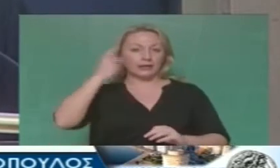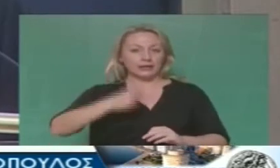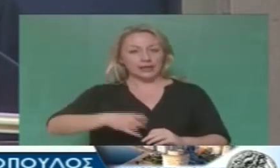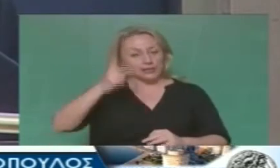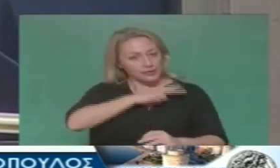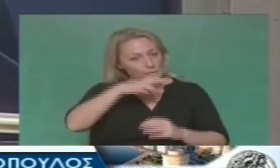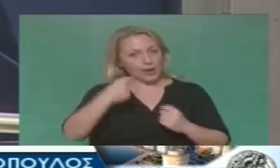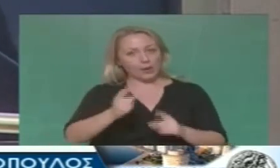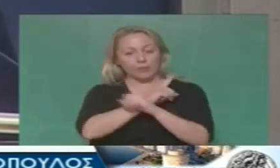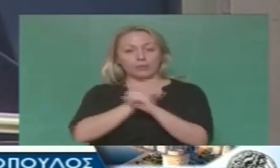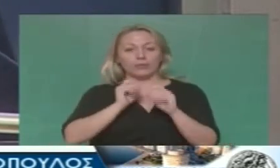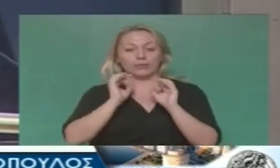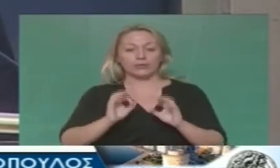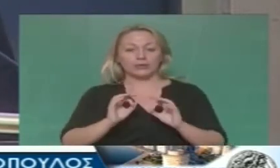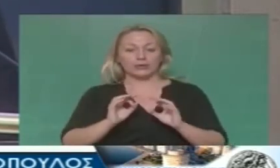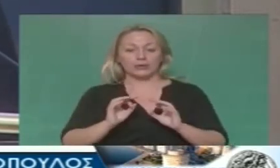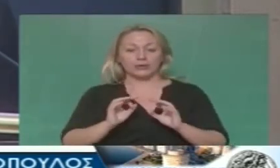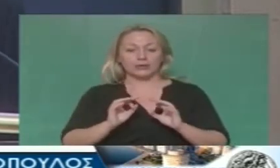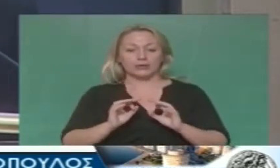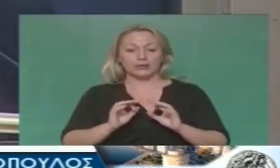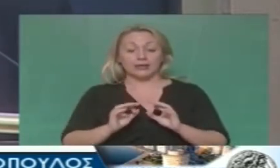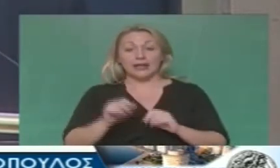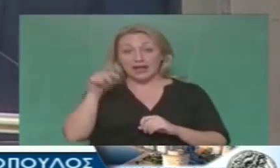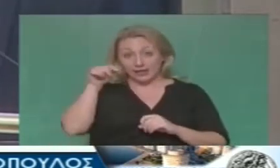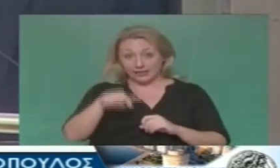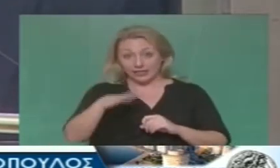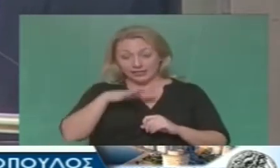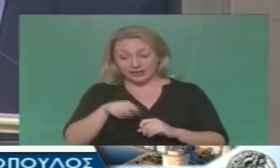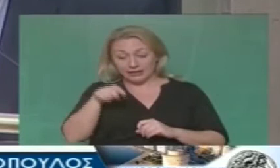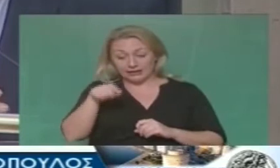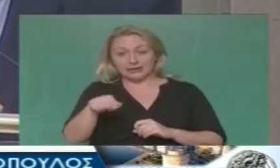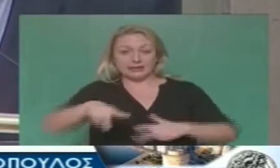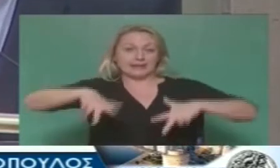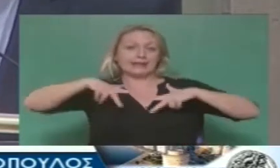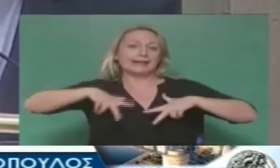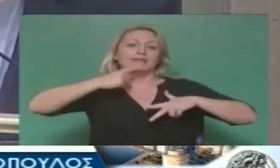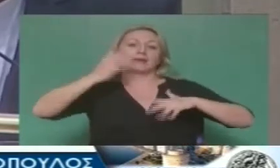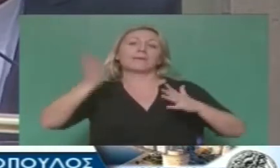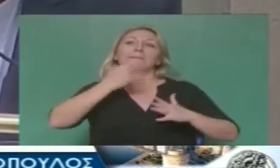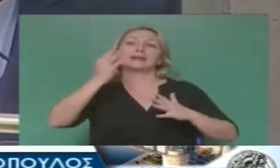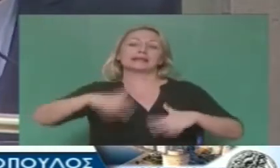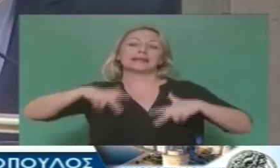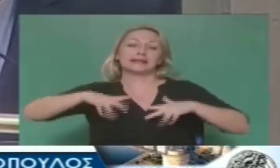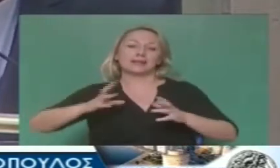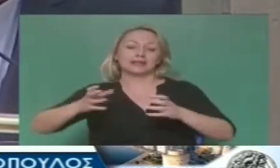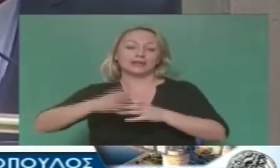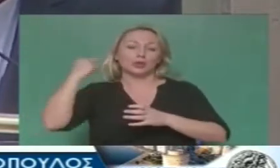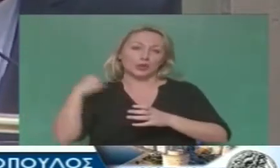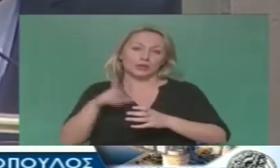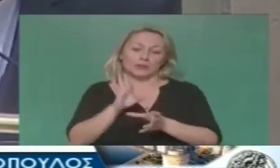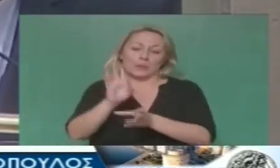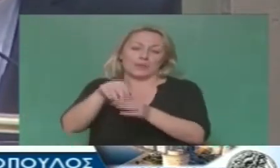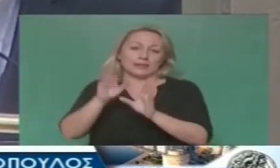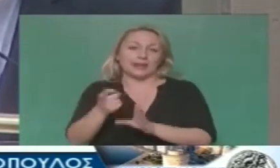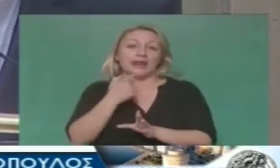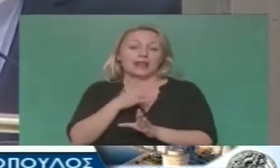για την κατάσταση του ΟΑΣ θέλει αυτή η πλευρά, η κυβερνητική ας το πούμε γιατί κατά την άποψή μας και ο Δήμαρχος αυτήν εντάσσεται